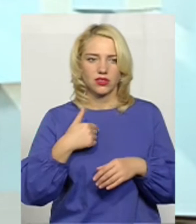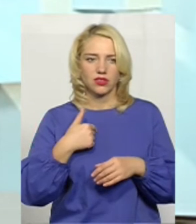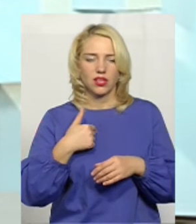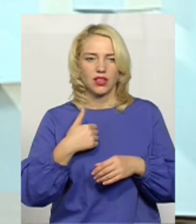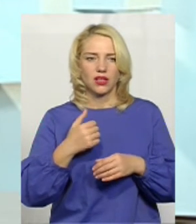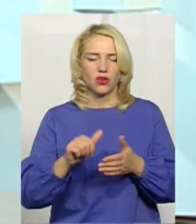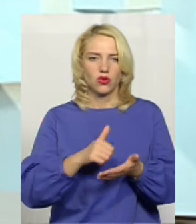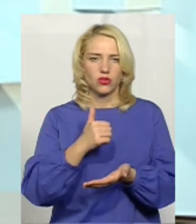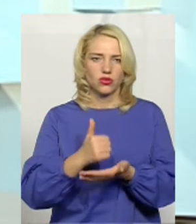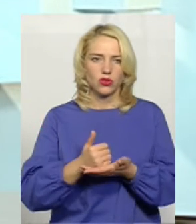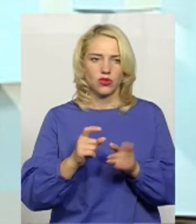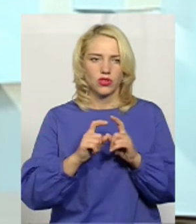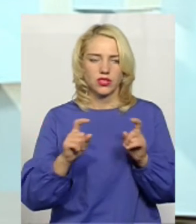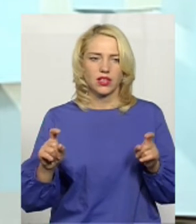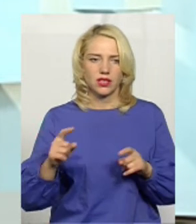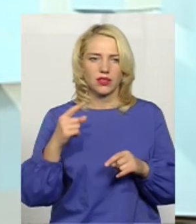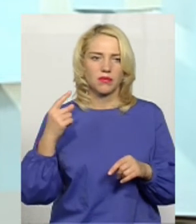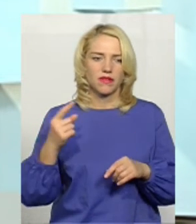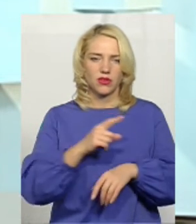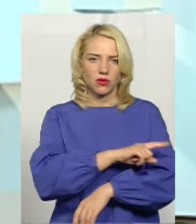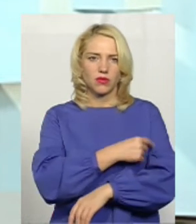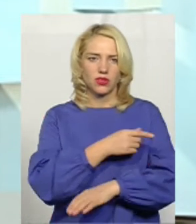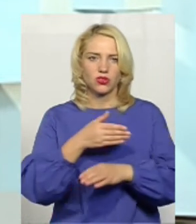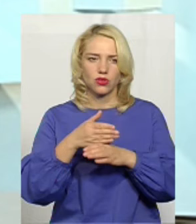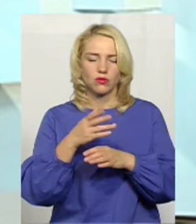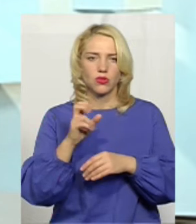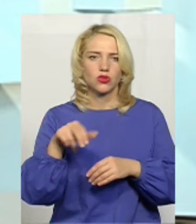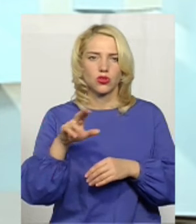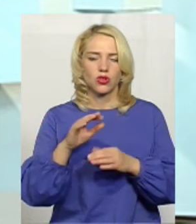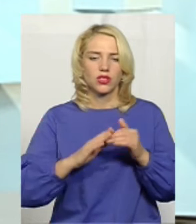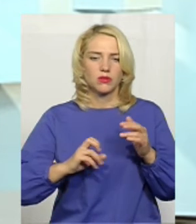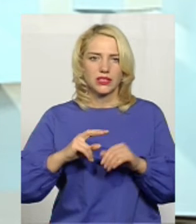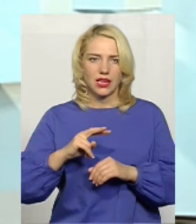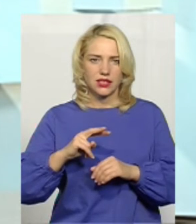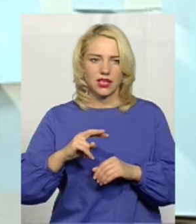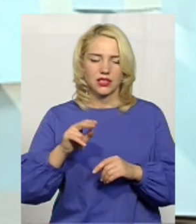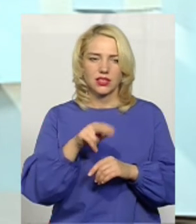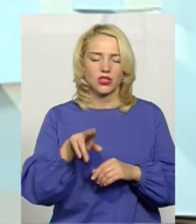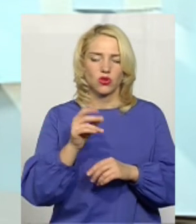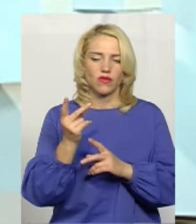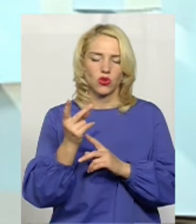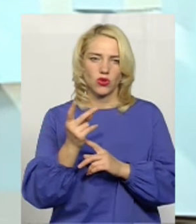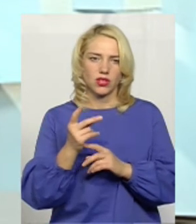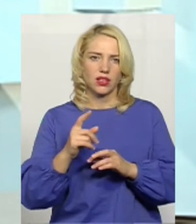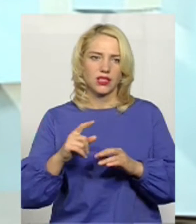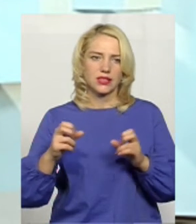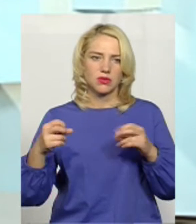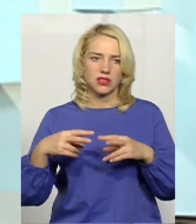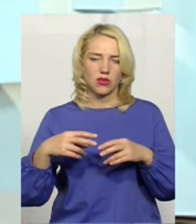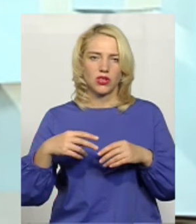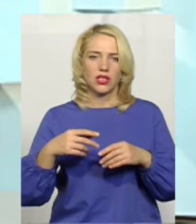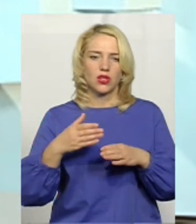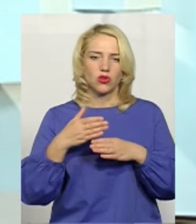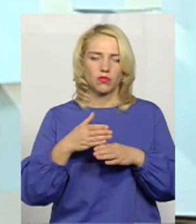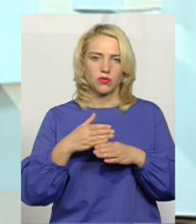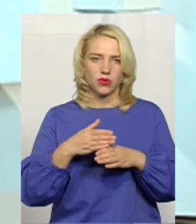очолюю заклад первинної медичної допомоги, але щодо спеціалізації і до вторинної спеціалізованої амбулаторної